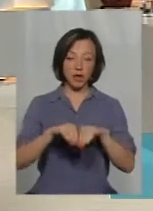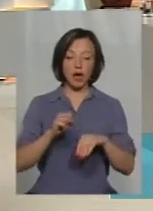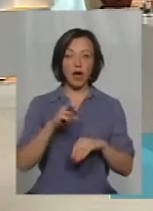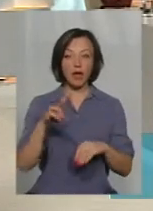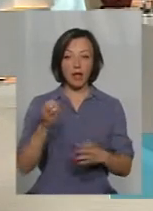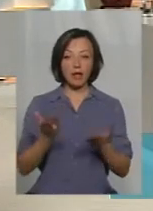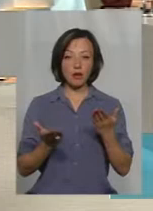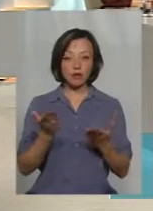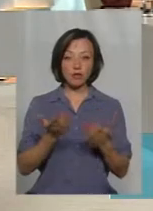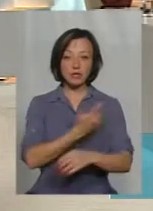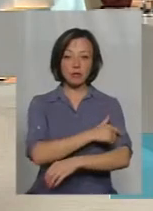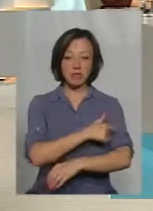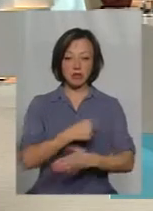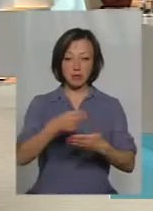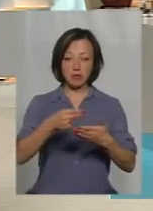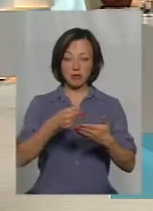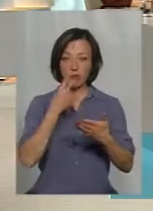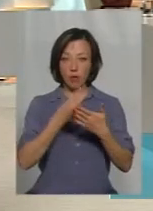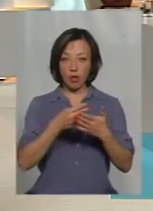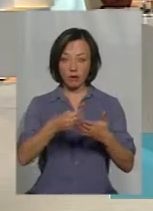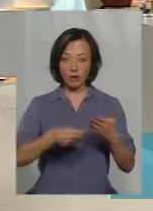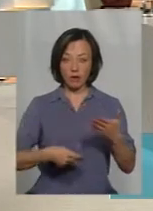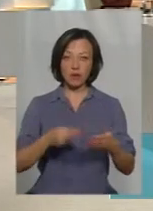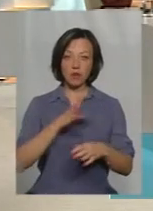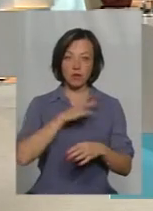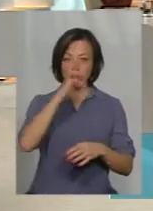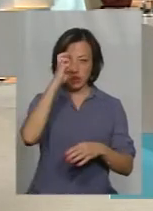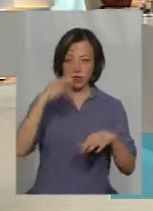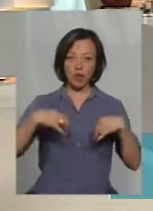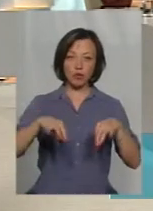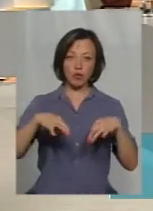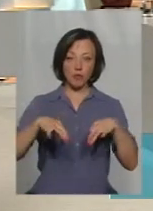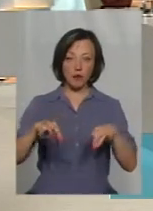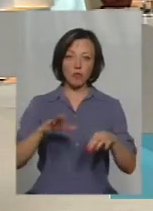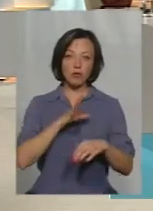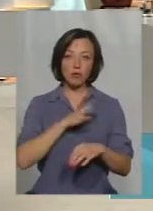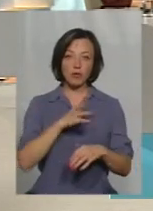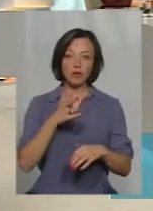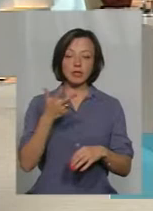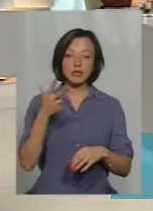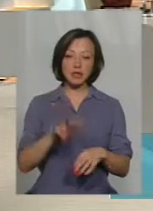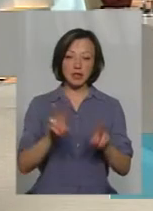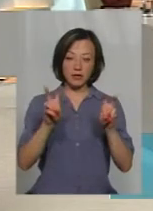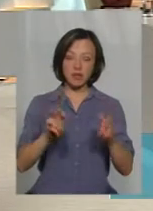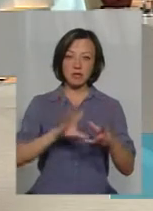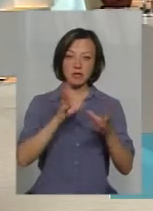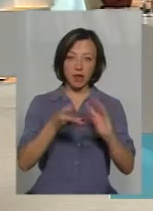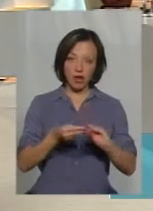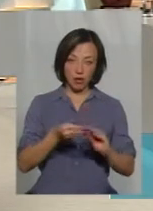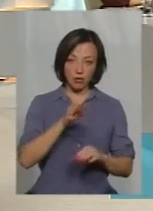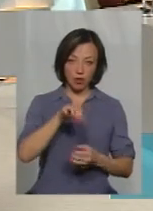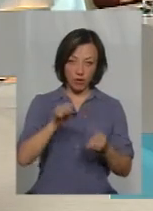Але, якщо за медичними показниками, тому що дійсно, коли були державні автомобілі, їх було три види, тобто загального